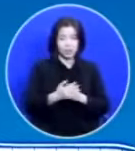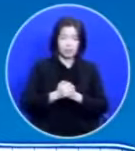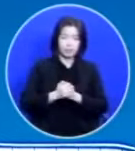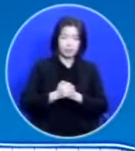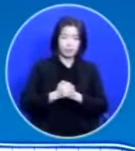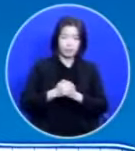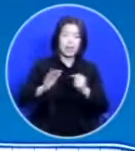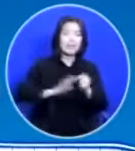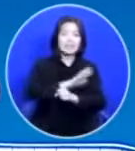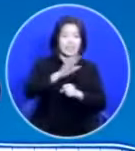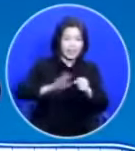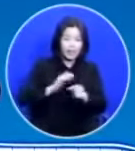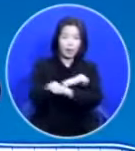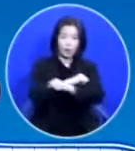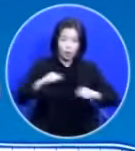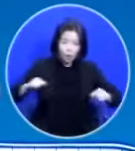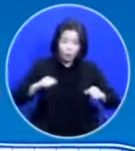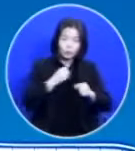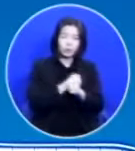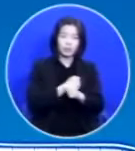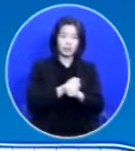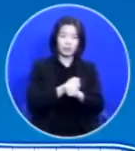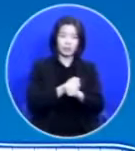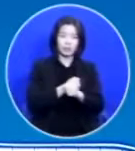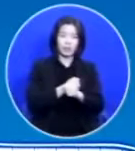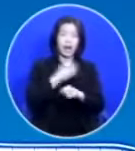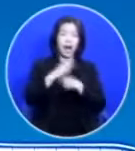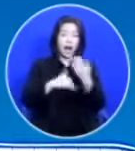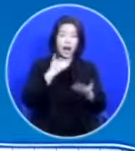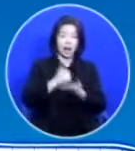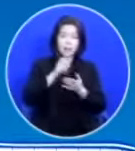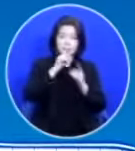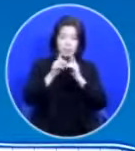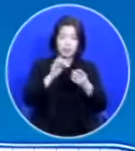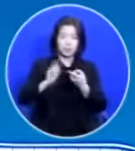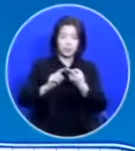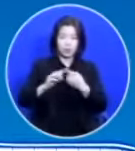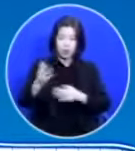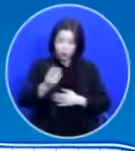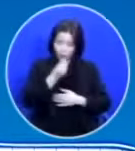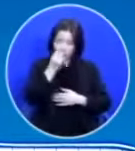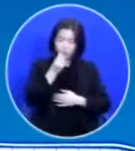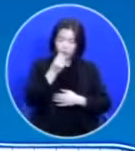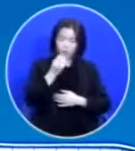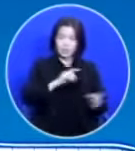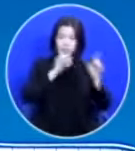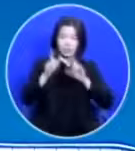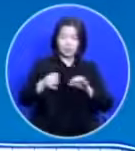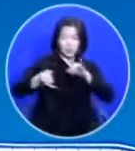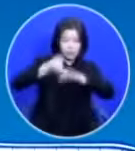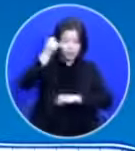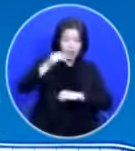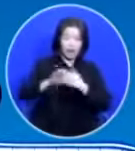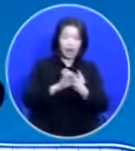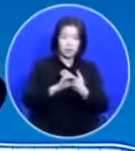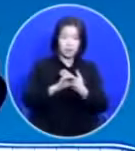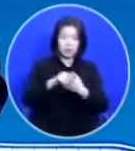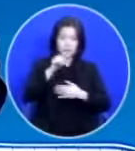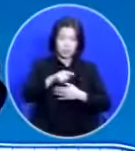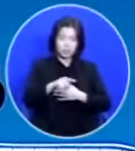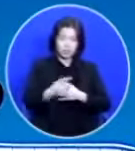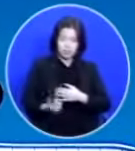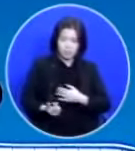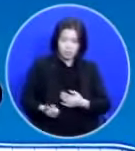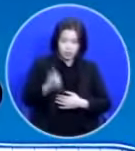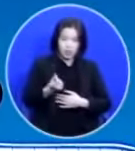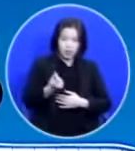사랑하고 용서하는 하나님의 말씀대로 거룩하게 사는 거 지키지 않으면 즉시 벼락을